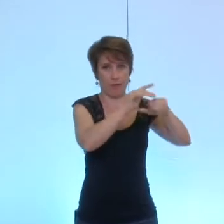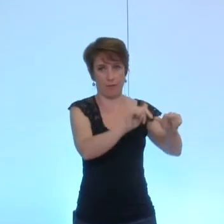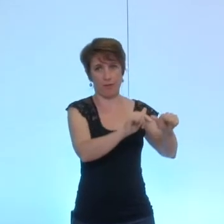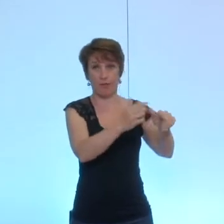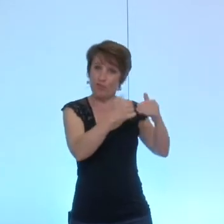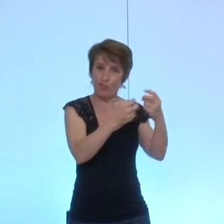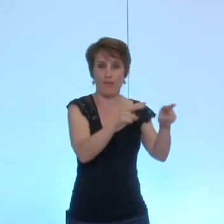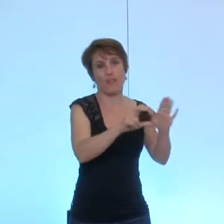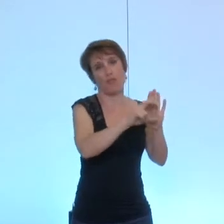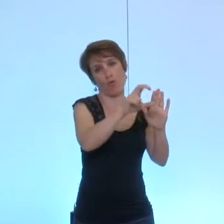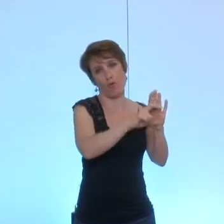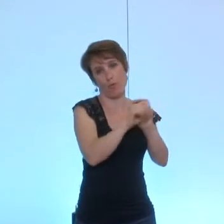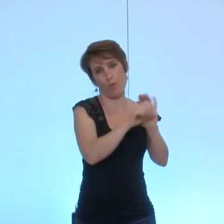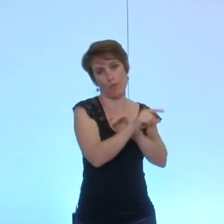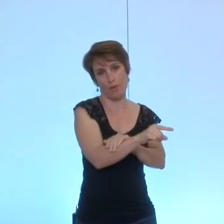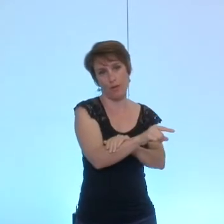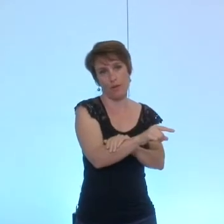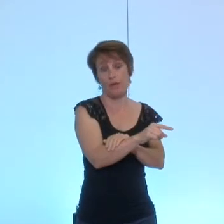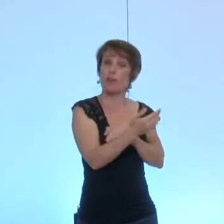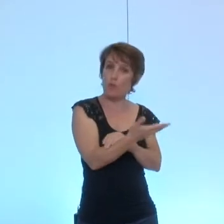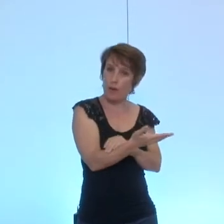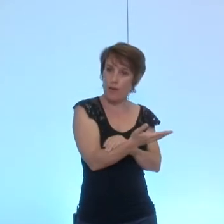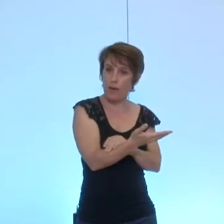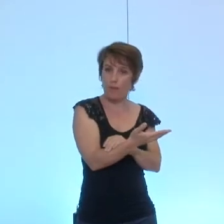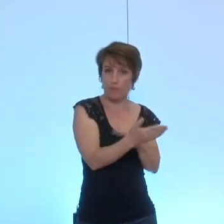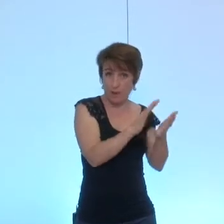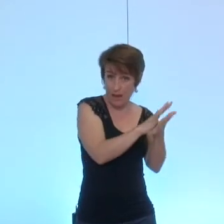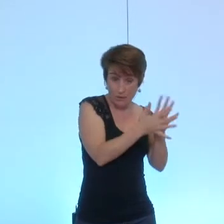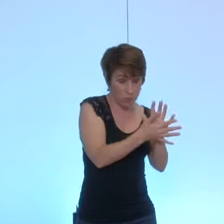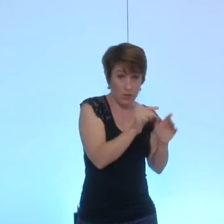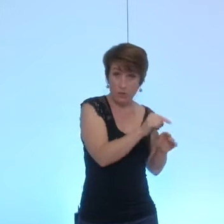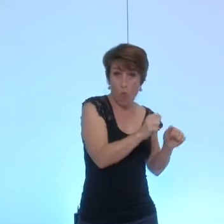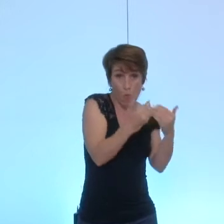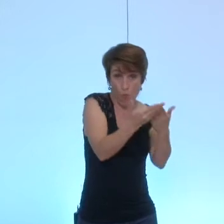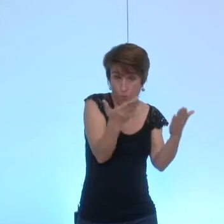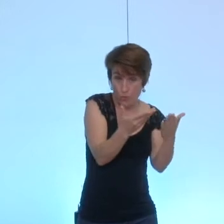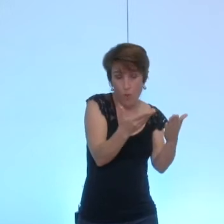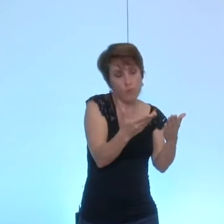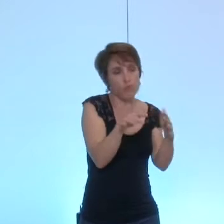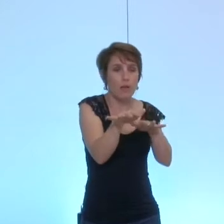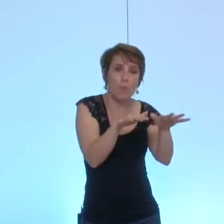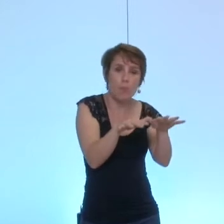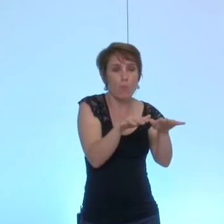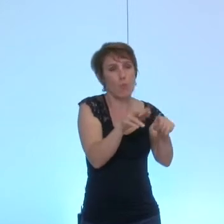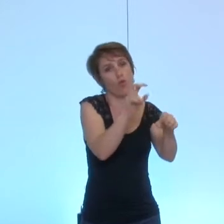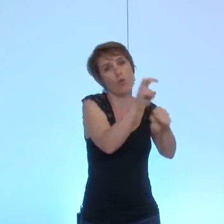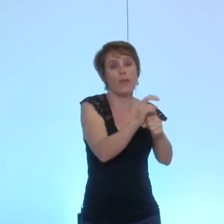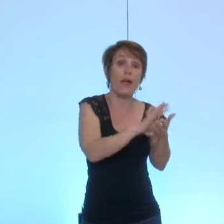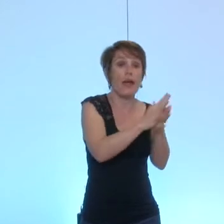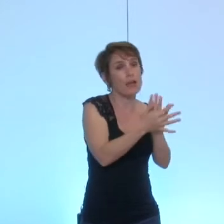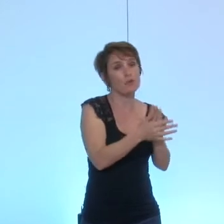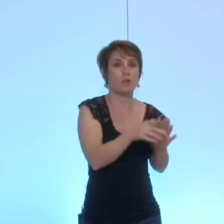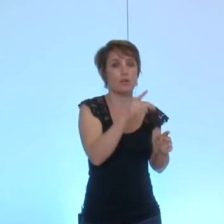ville où il y a une mode de garde si l'on peut dire bon l'association je ne pas la citer parce que je n pas de